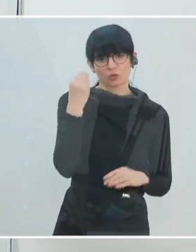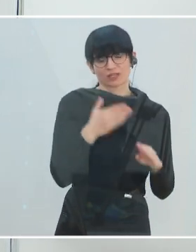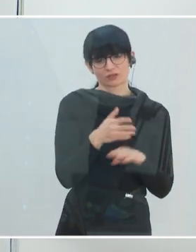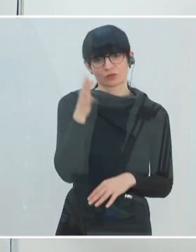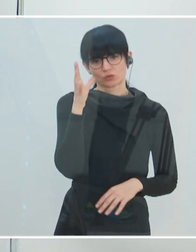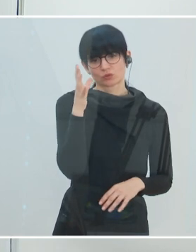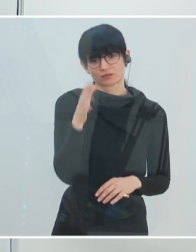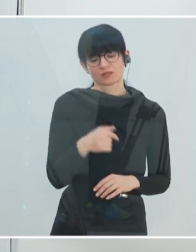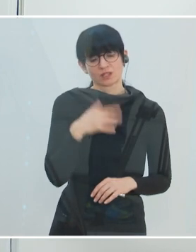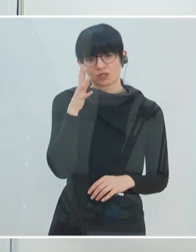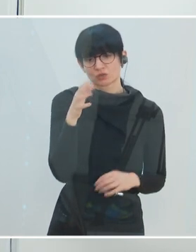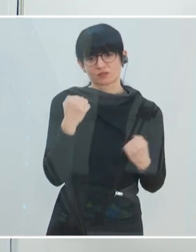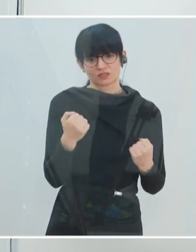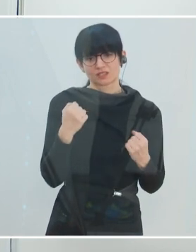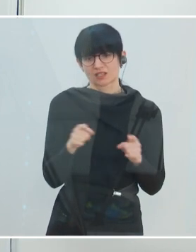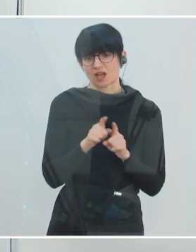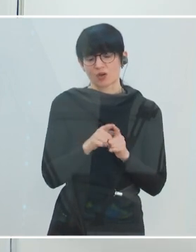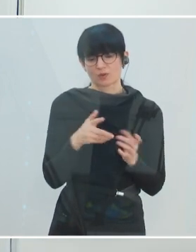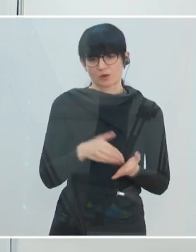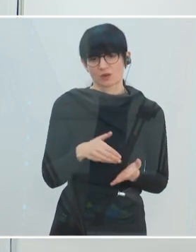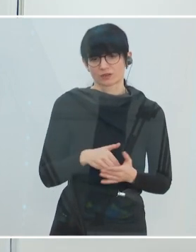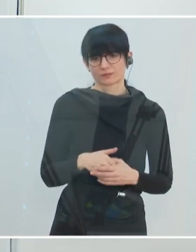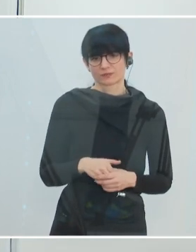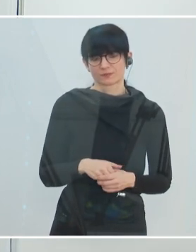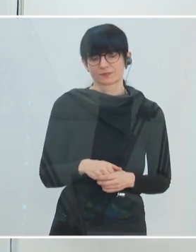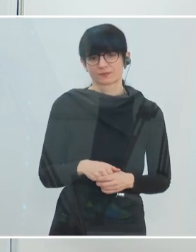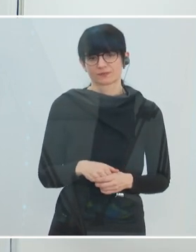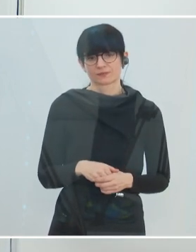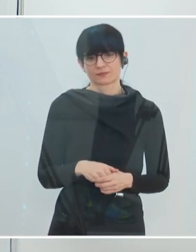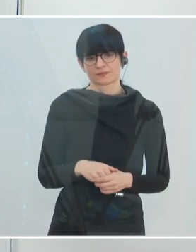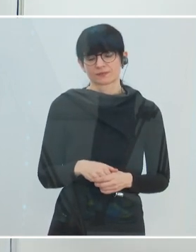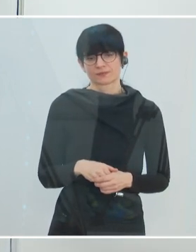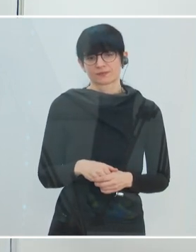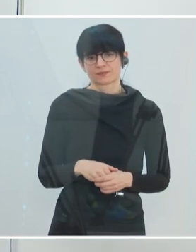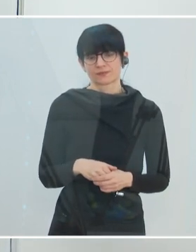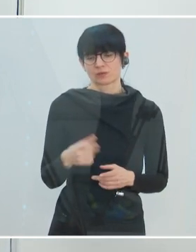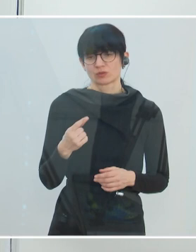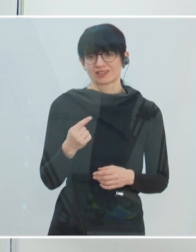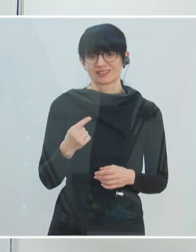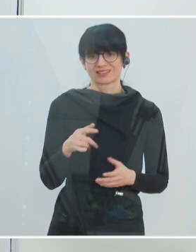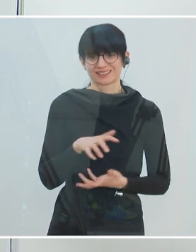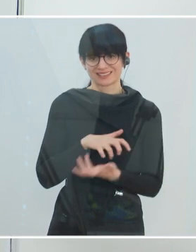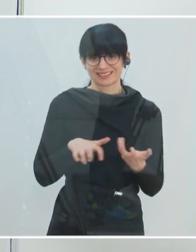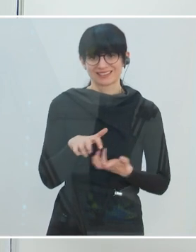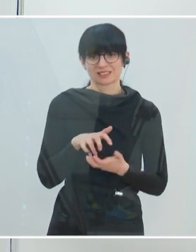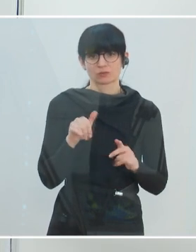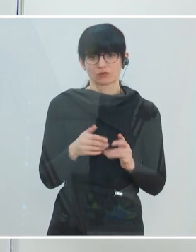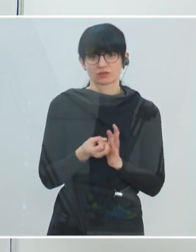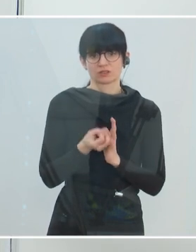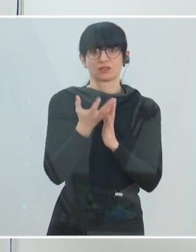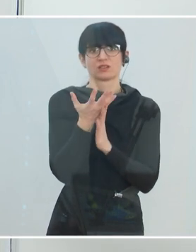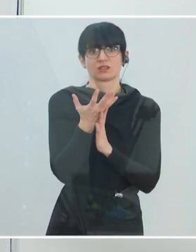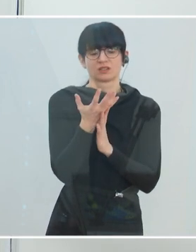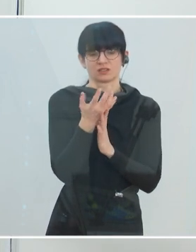lernen, weil wir werden es in der Zukunft sicher dringend brauchen. Und ganz am Ende geht es darum, dass wir alle an so einer Krise wachsen können. Jede Krise ist eine